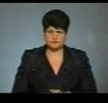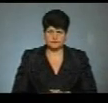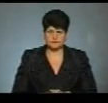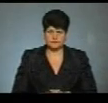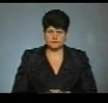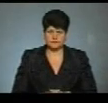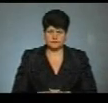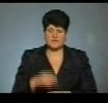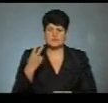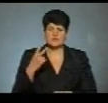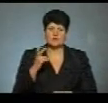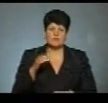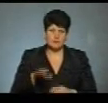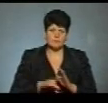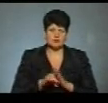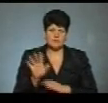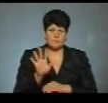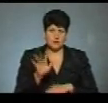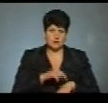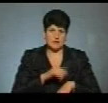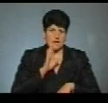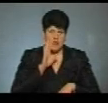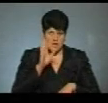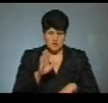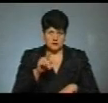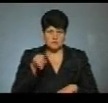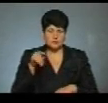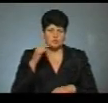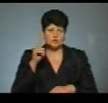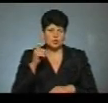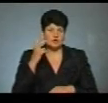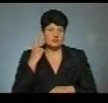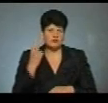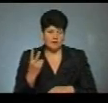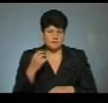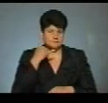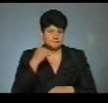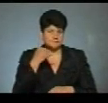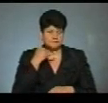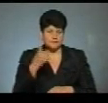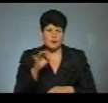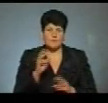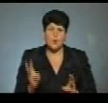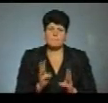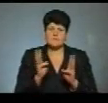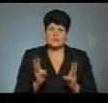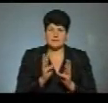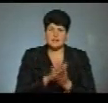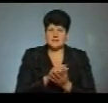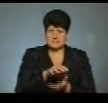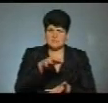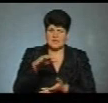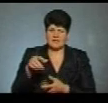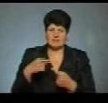20 квітня, починаючи з 5-ї години ранку на лінії 102, надійшло ряд повідомлень про підпали смітників в різних